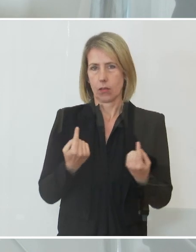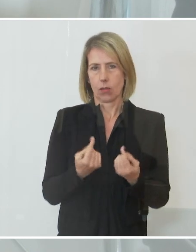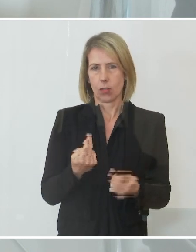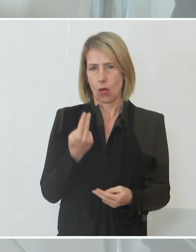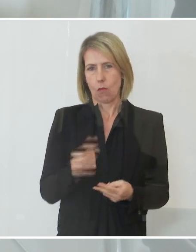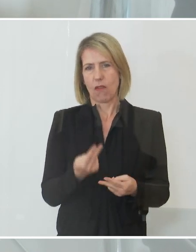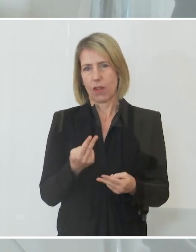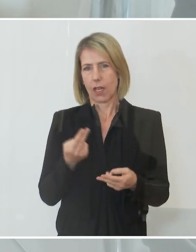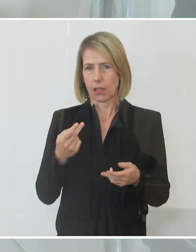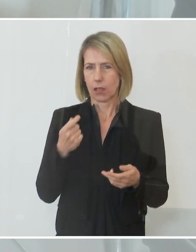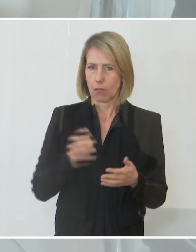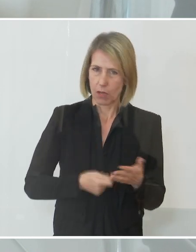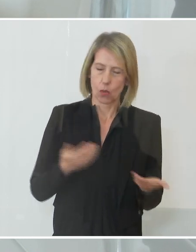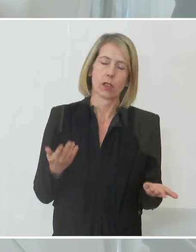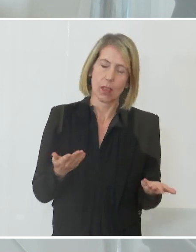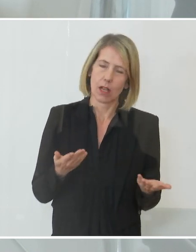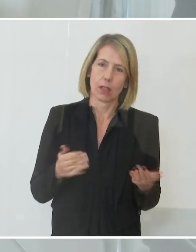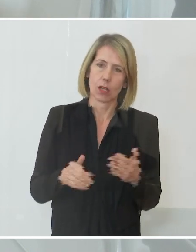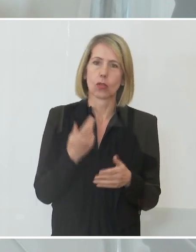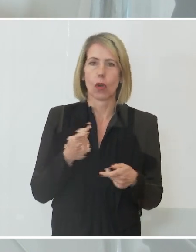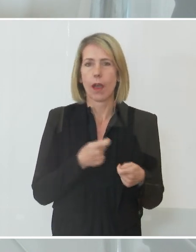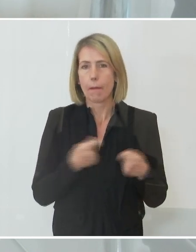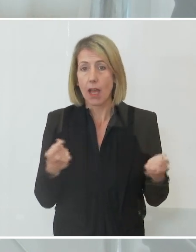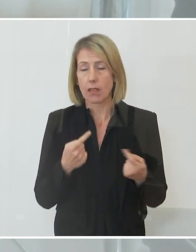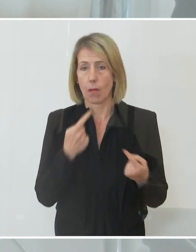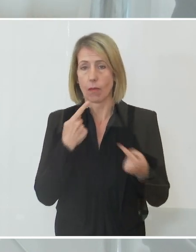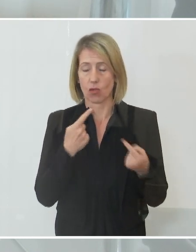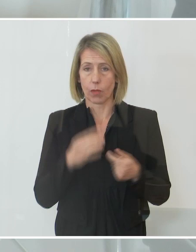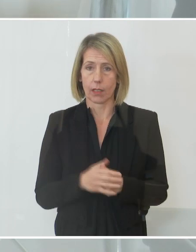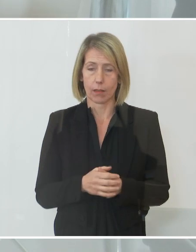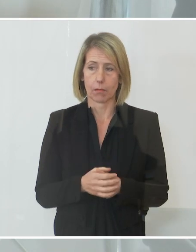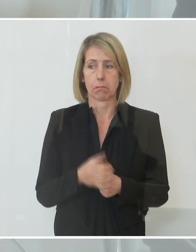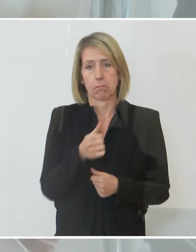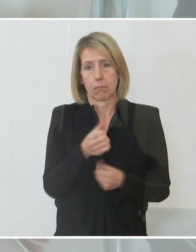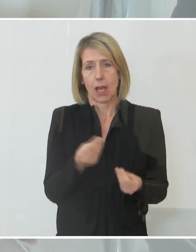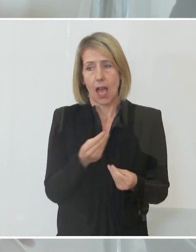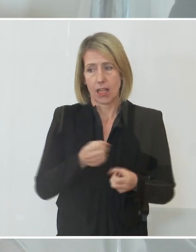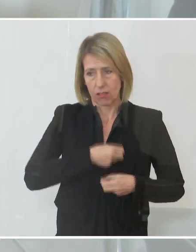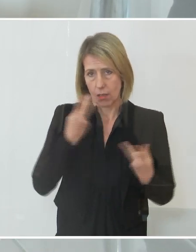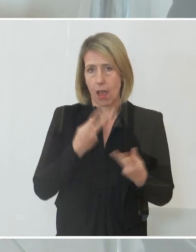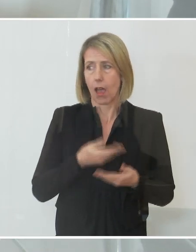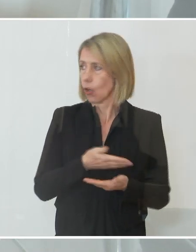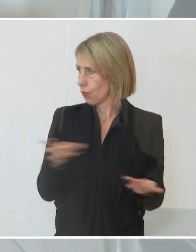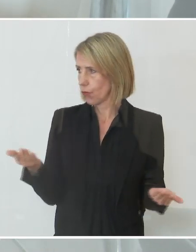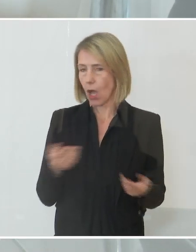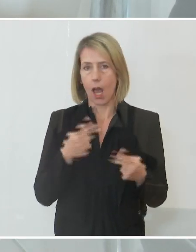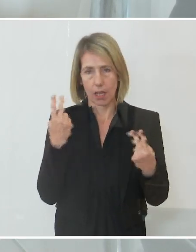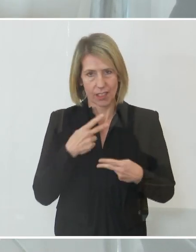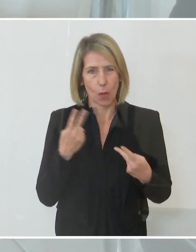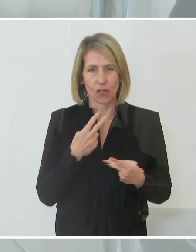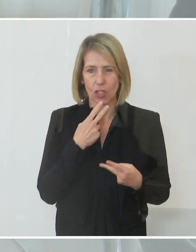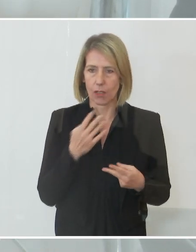und mit der Wissenschaft Maßnahmen zu besprechen. Denn eines ist klar, und das ist hier für alle selbstverständlich und für alle, die auch heute